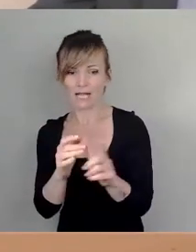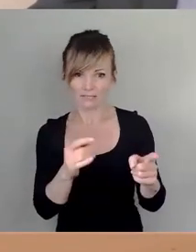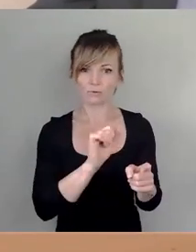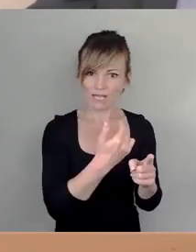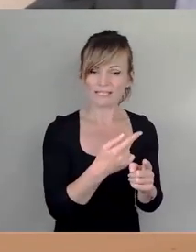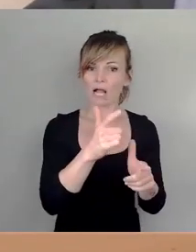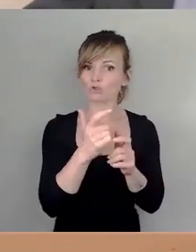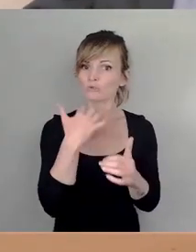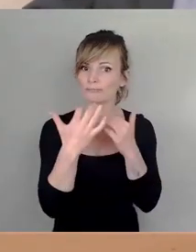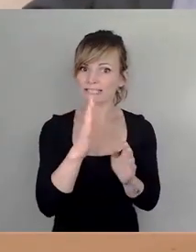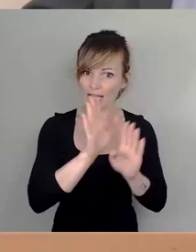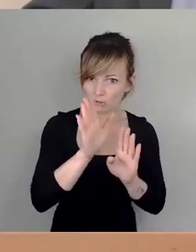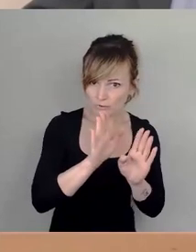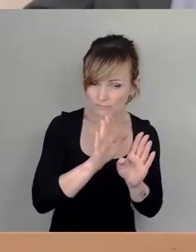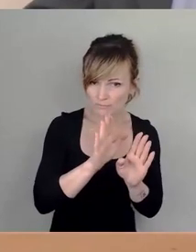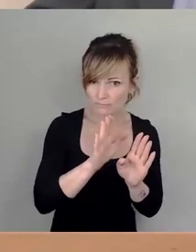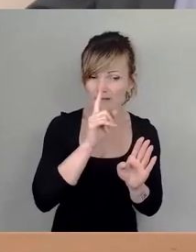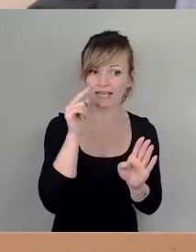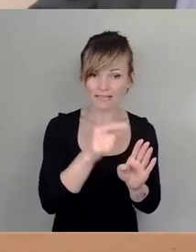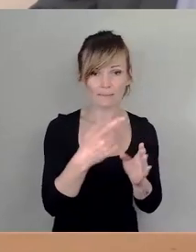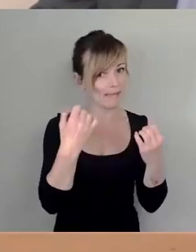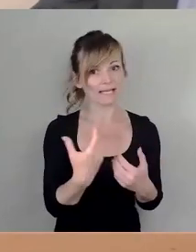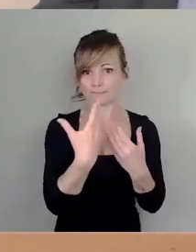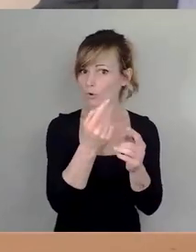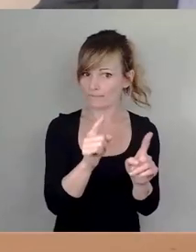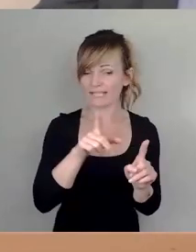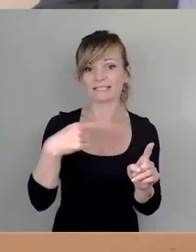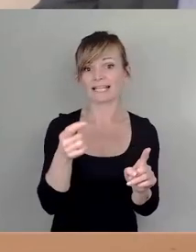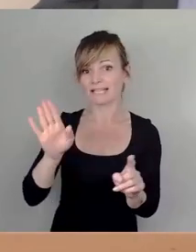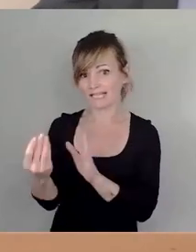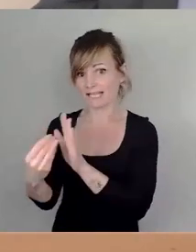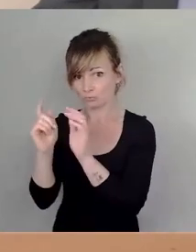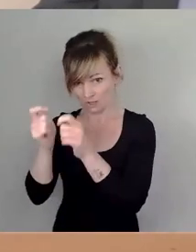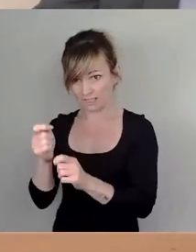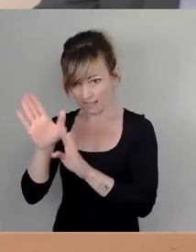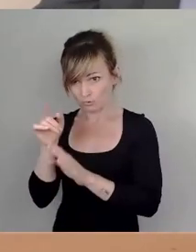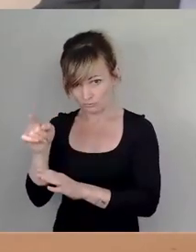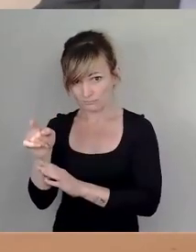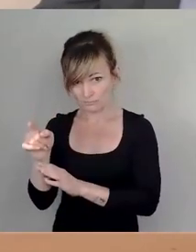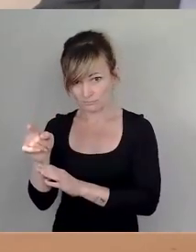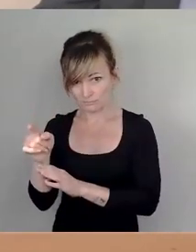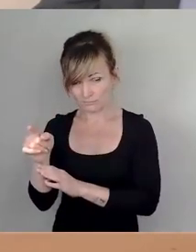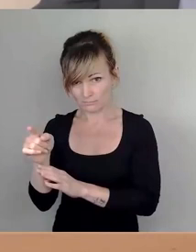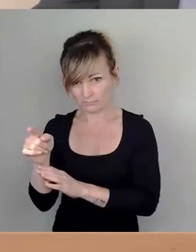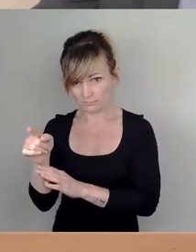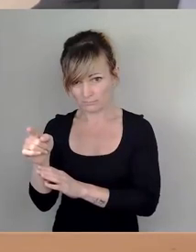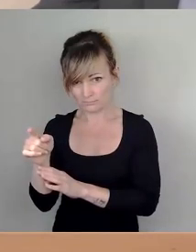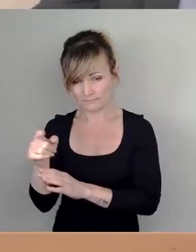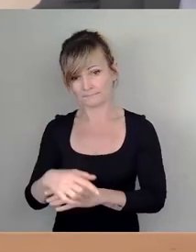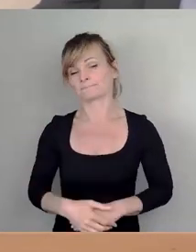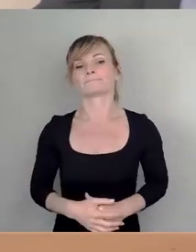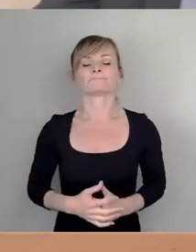Ausschussbericht abstimmen. Wenn der jetzt keine Mehrheit kriegen würde, der ablehnend ist, dann würde man den